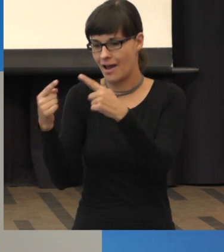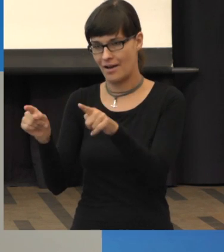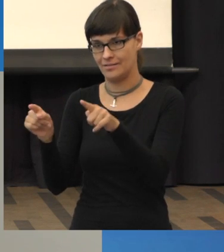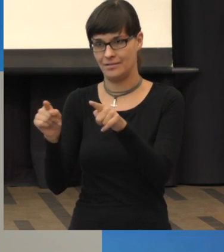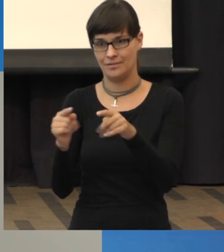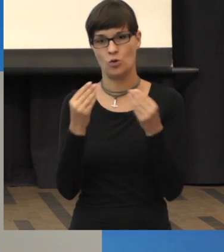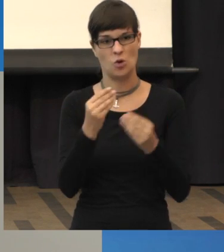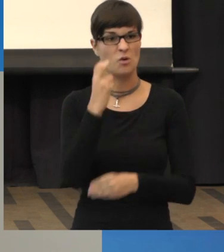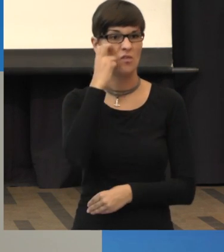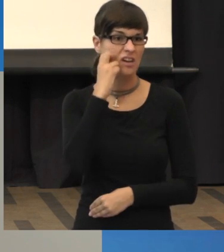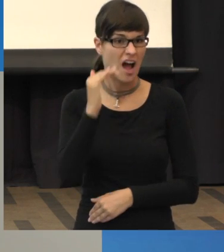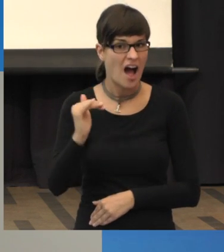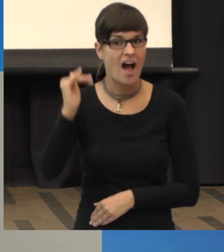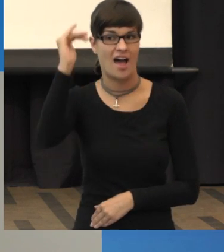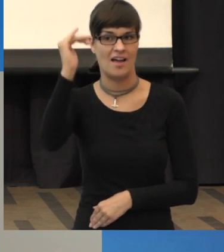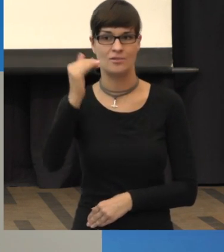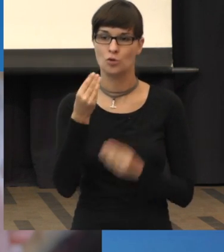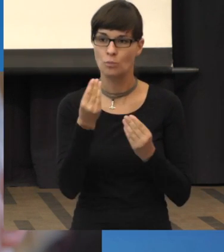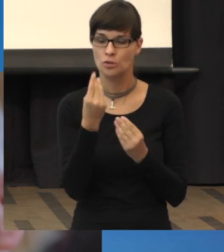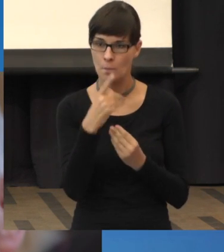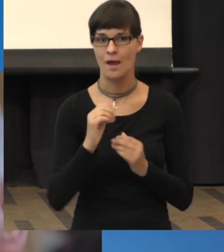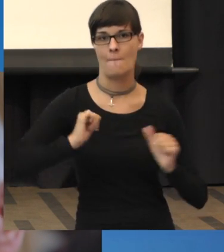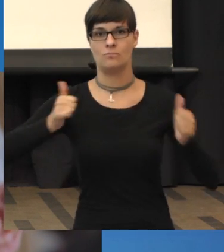sehen, lesen, Fernsehen gucken, am Leben teilnehmen.